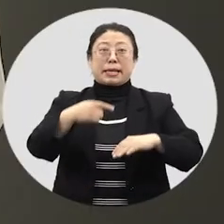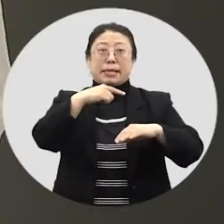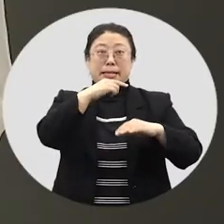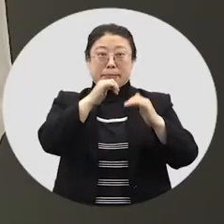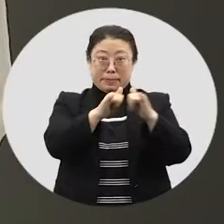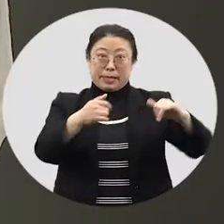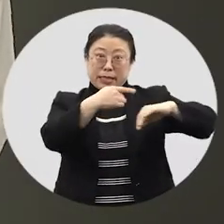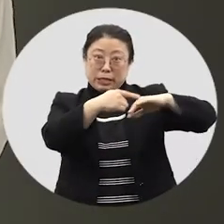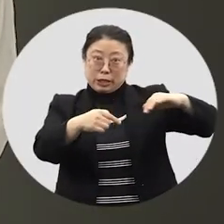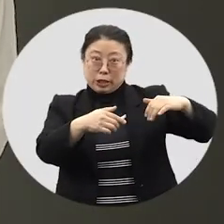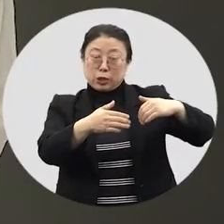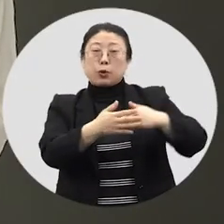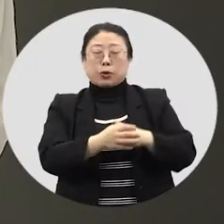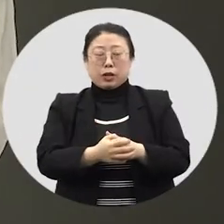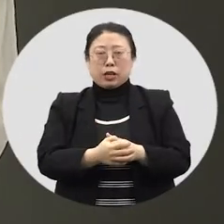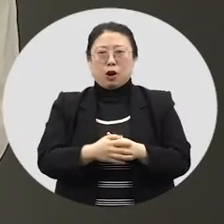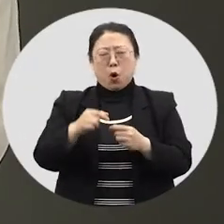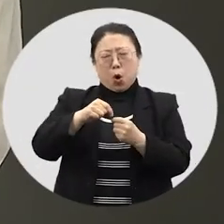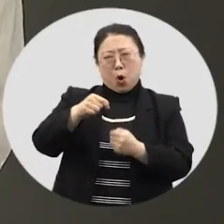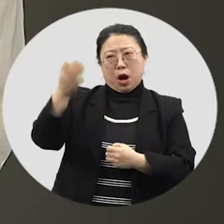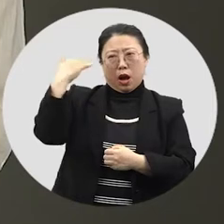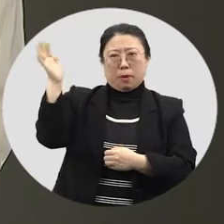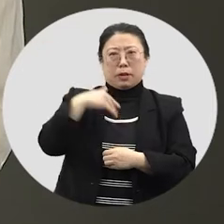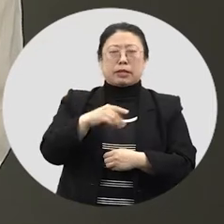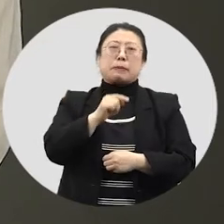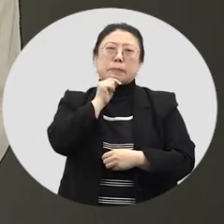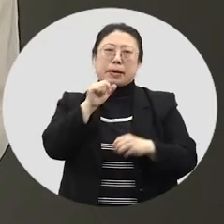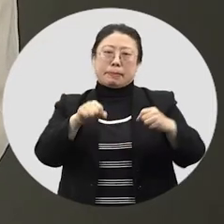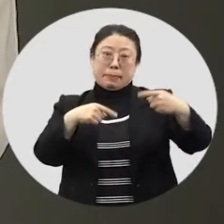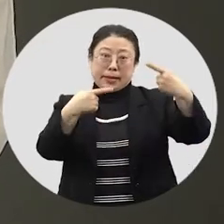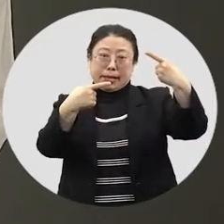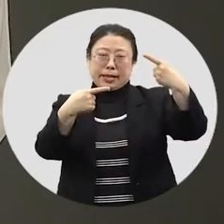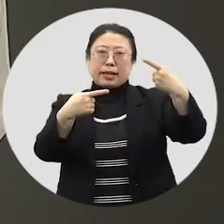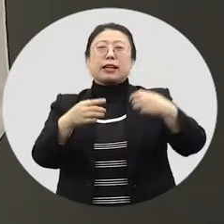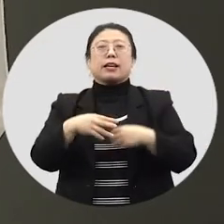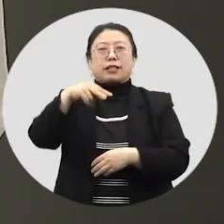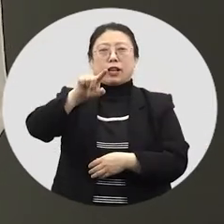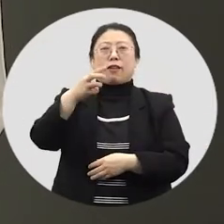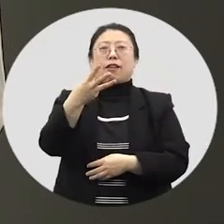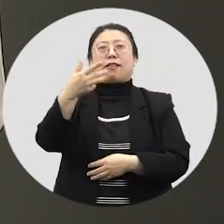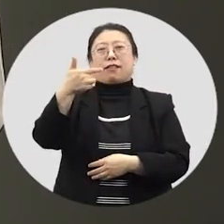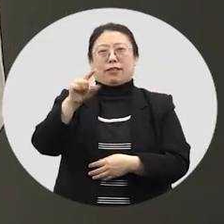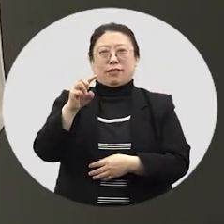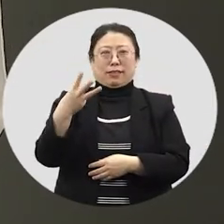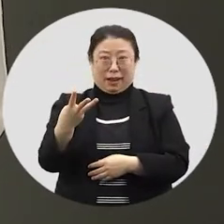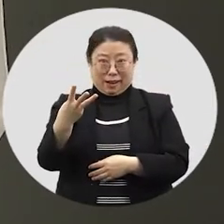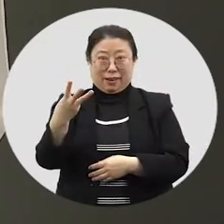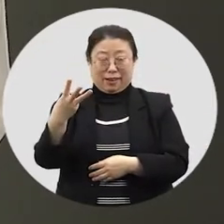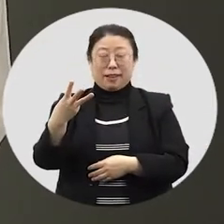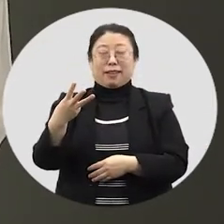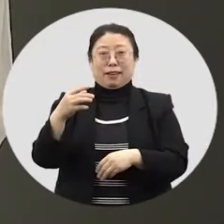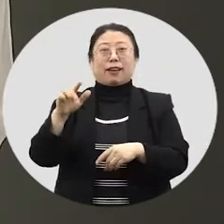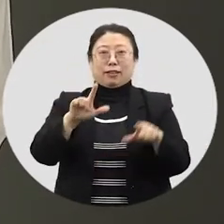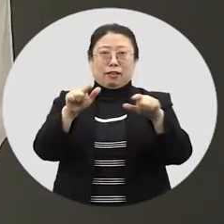우리 민족은 아주 오래전부터 음력 정월 초하루를 설날로 지냈어요.